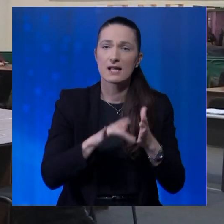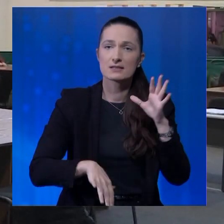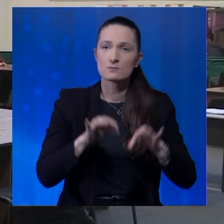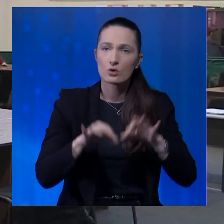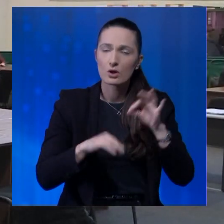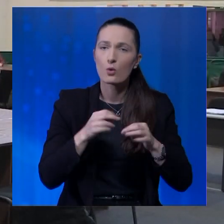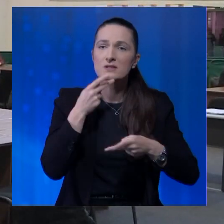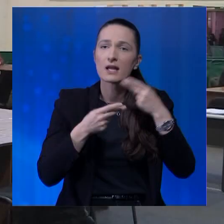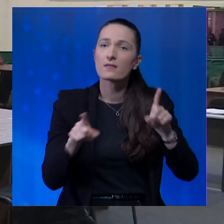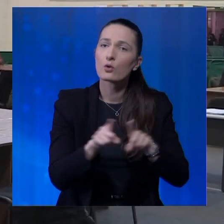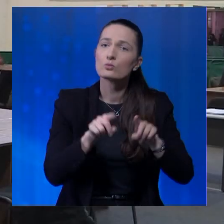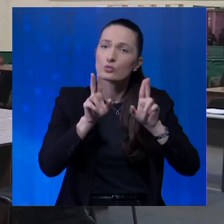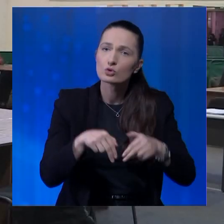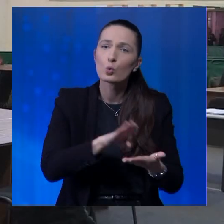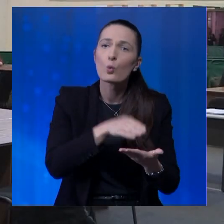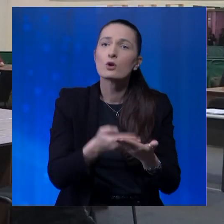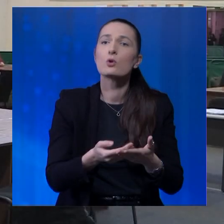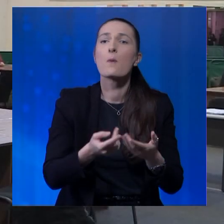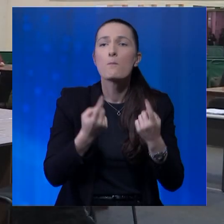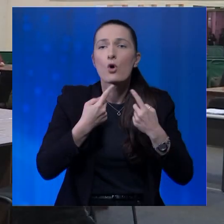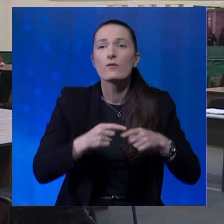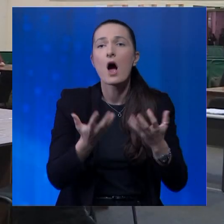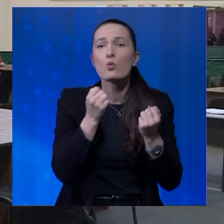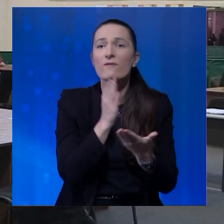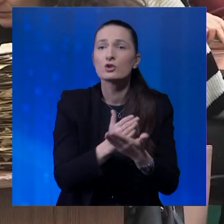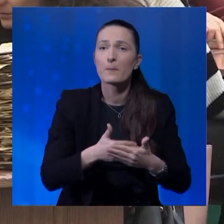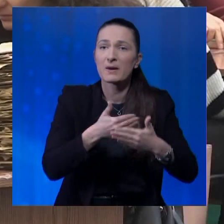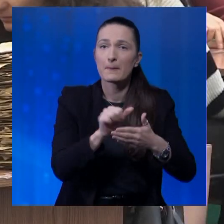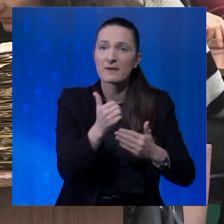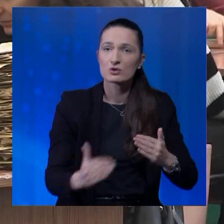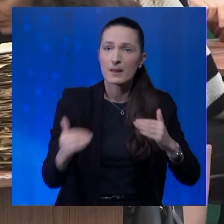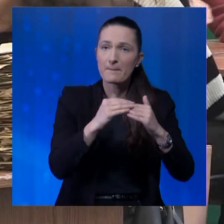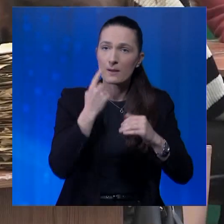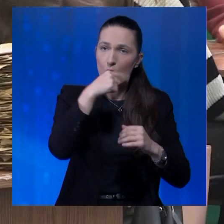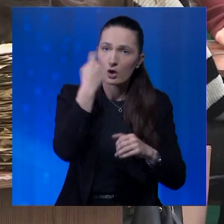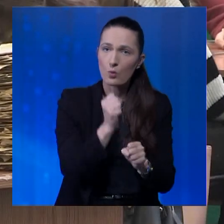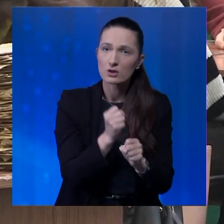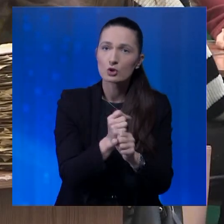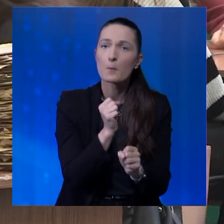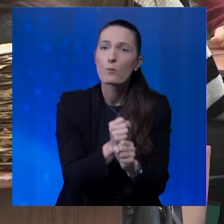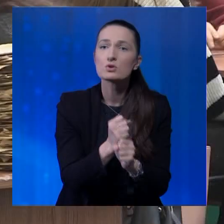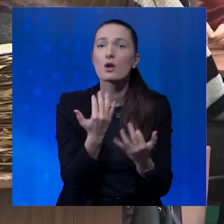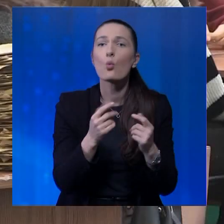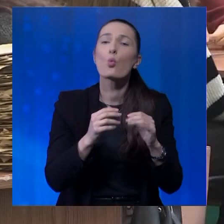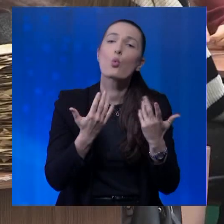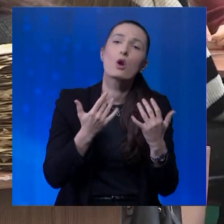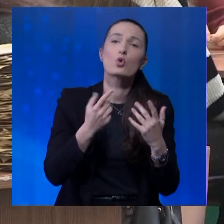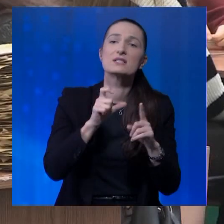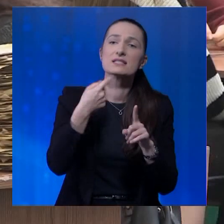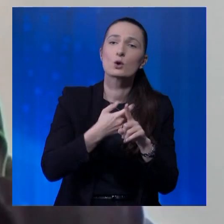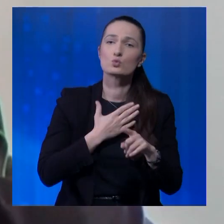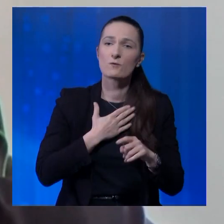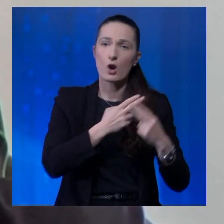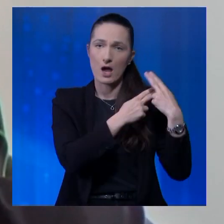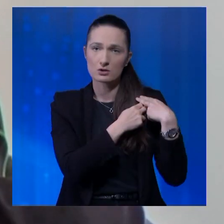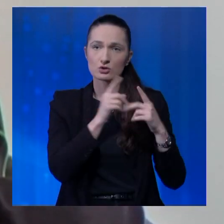centralna izborna komisija također može da tumači, pogotovo ako je već pred prvostepenim organom odrađen posao ili ukoliko centralna